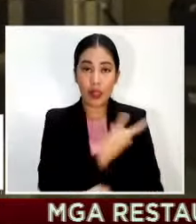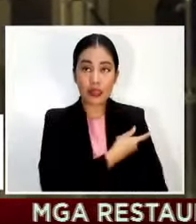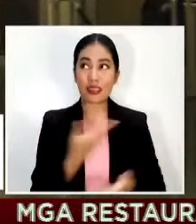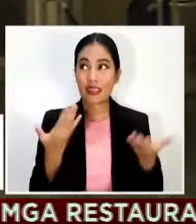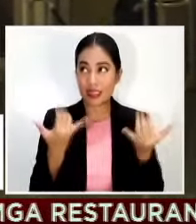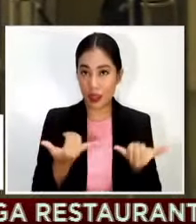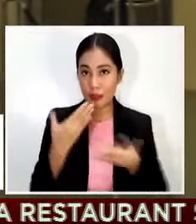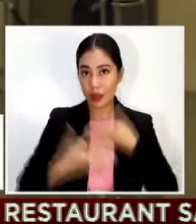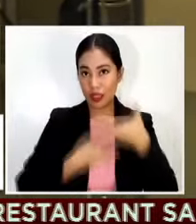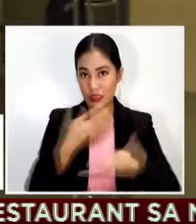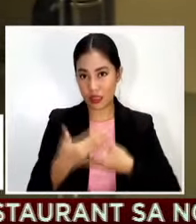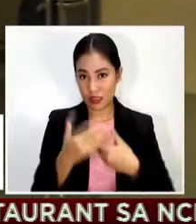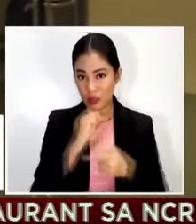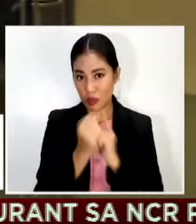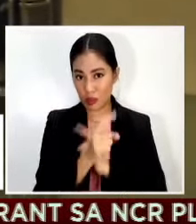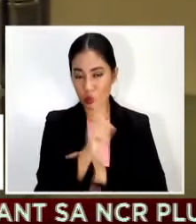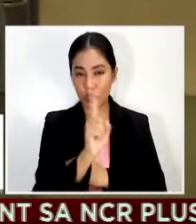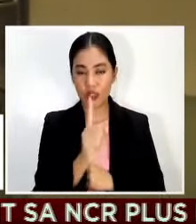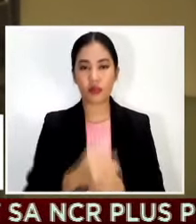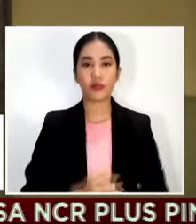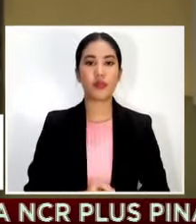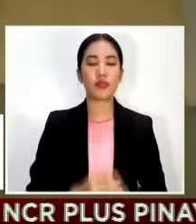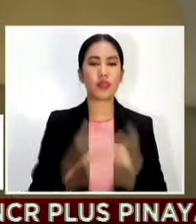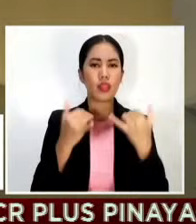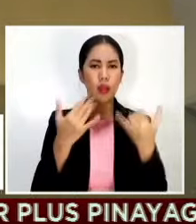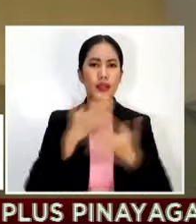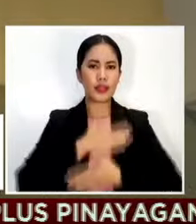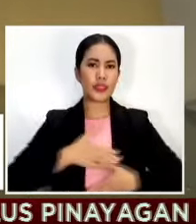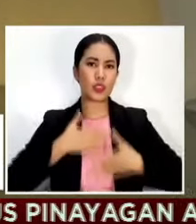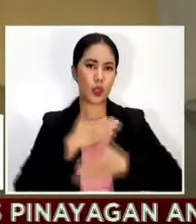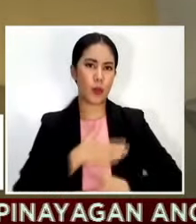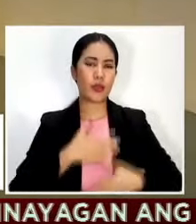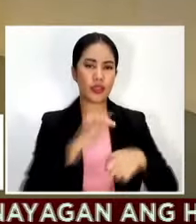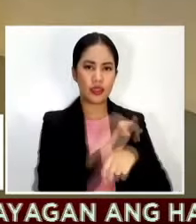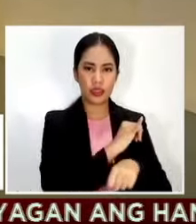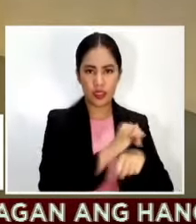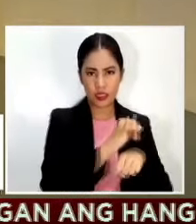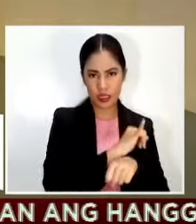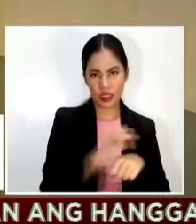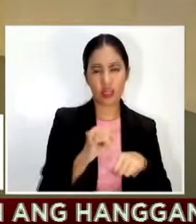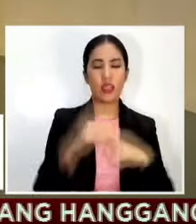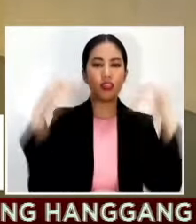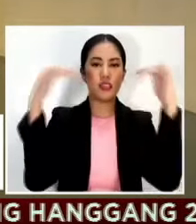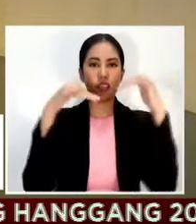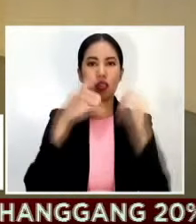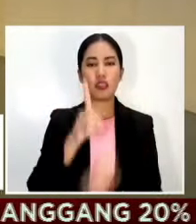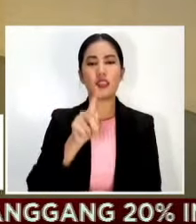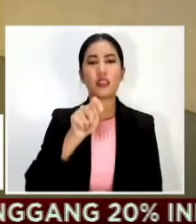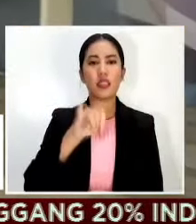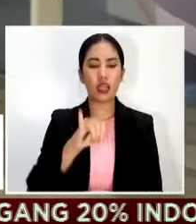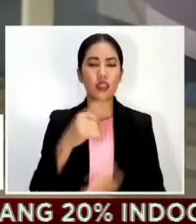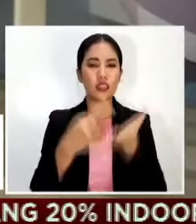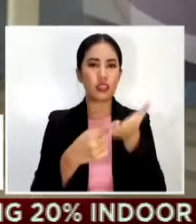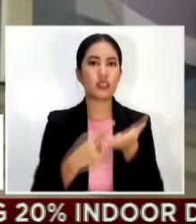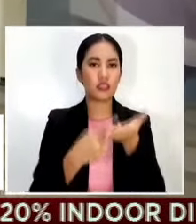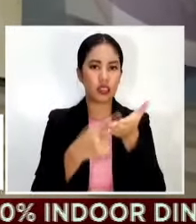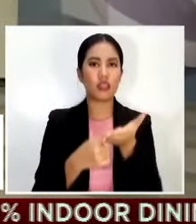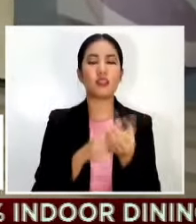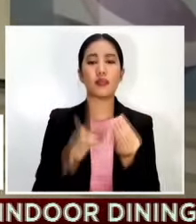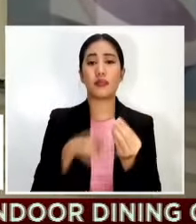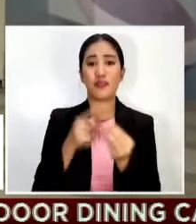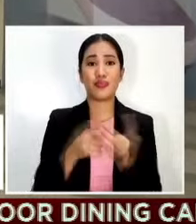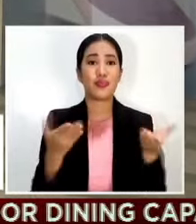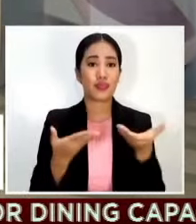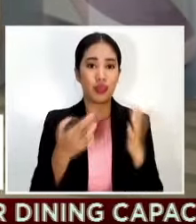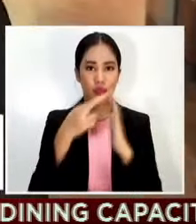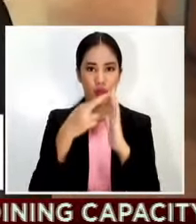at entertainment ang nakikipagpulong sa DTI para mapag-usapan kung anong mga pwedeng gawing pag-iingat para ligtas